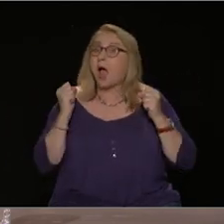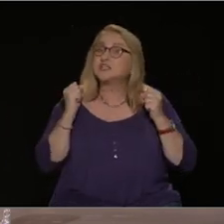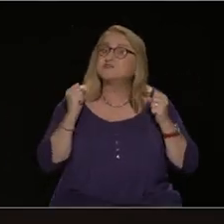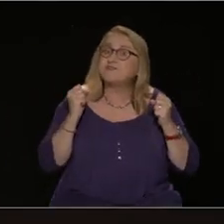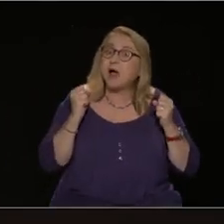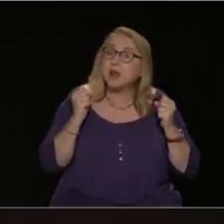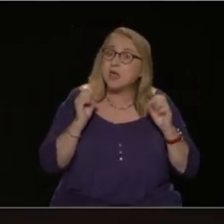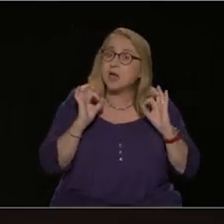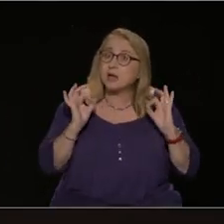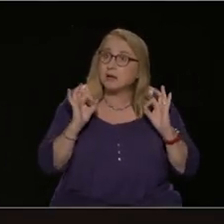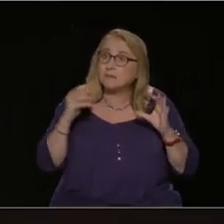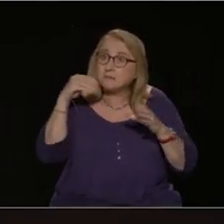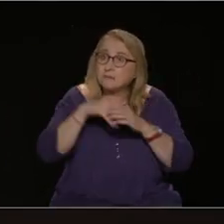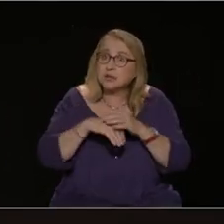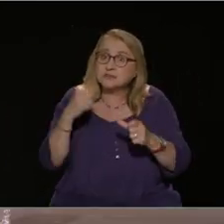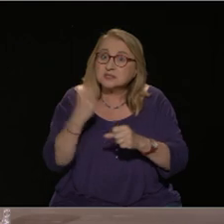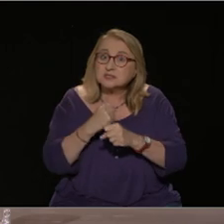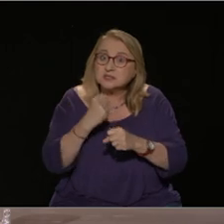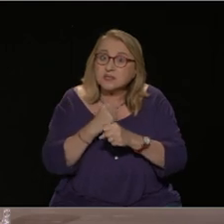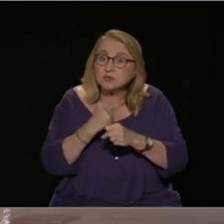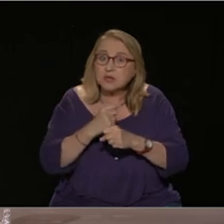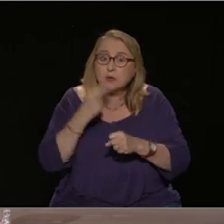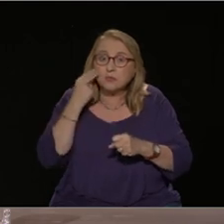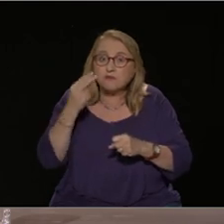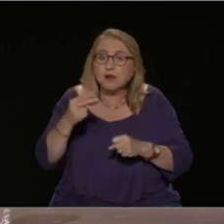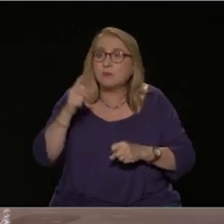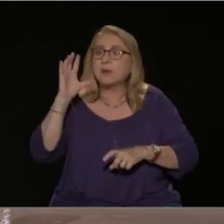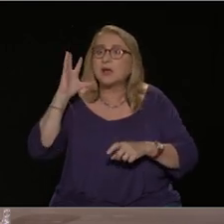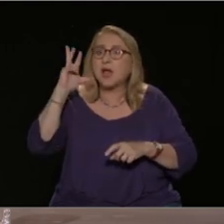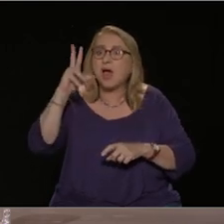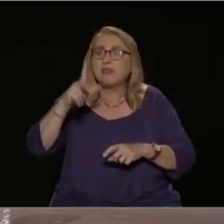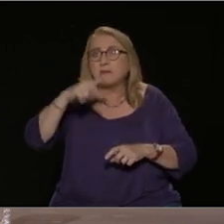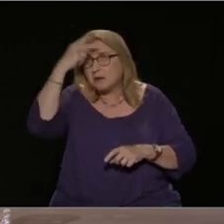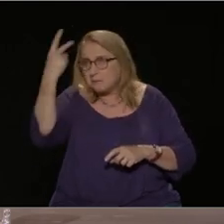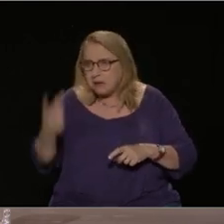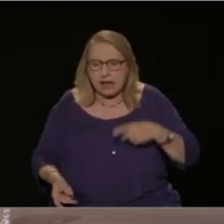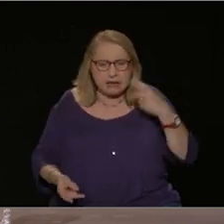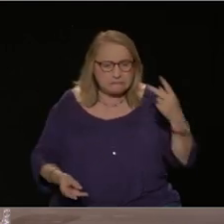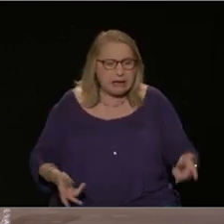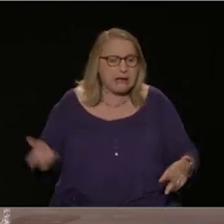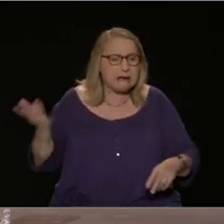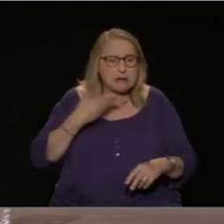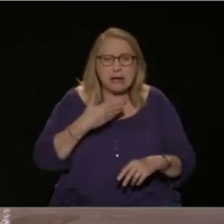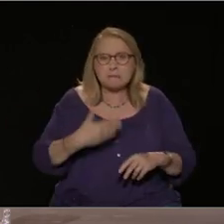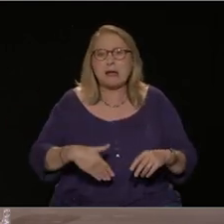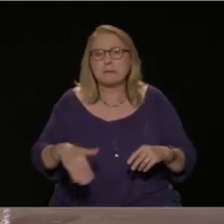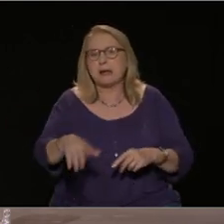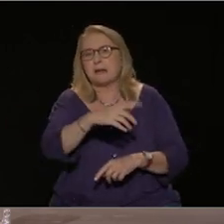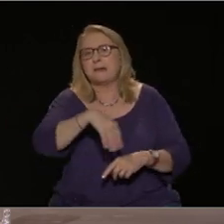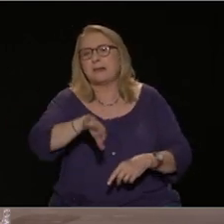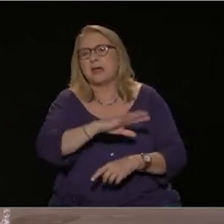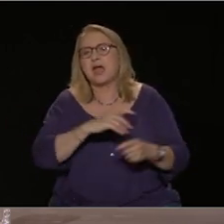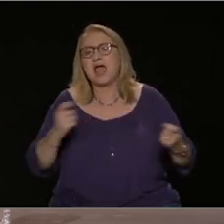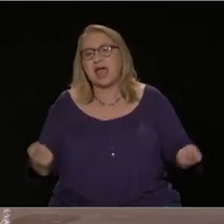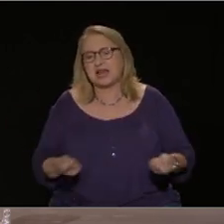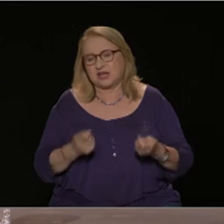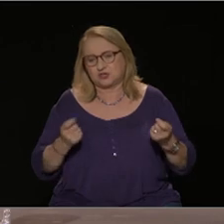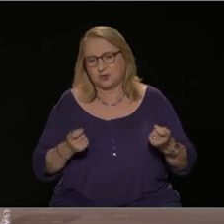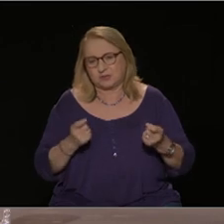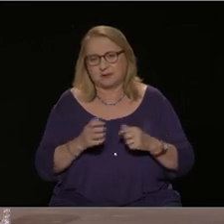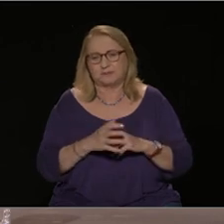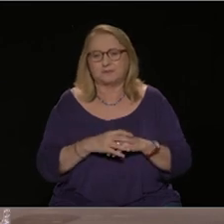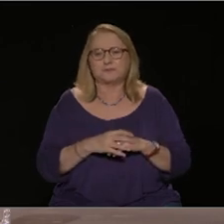βλέπουμε αυτή τη δραματική κατάσταση που καθημερινά πετσοκόβονται εργαζομένοι. Η διαφορά ειδική μας, για να κλείσω το κομμάτι αυτό,